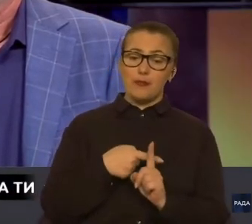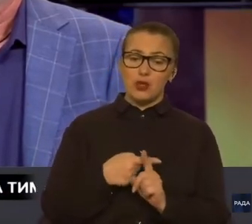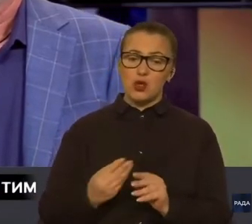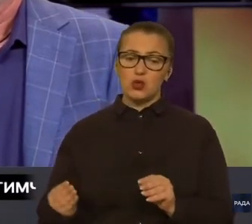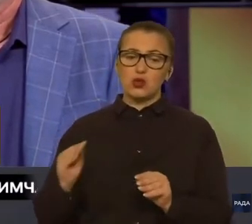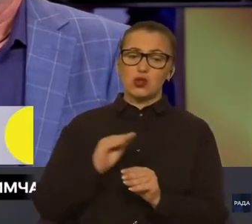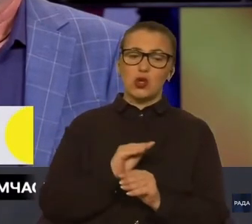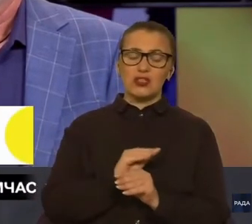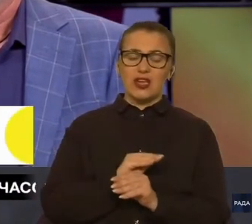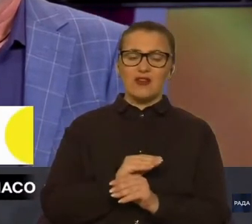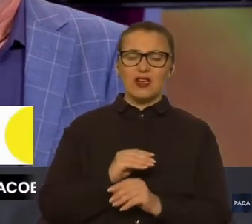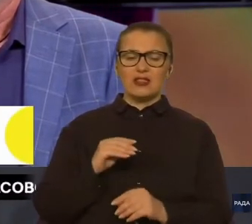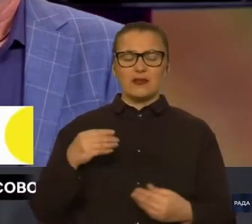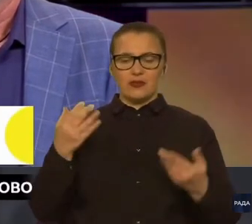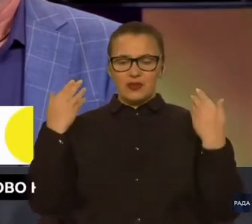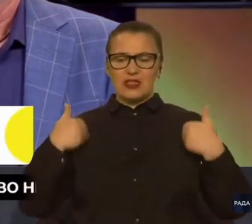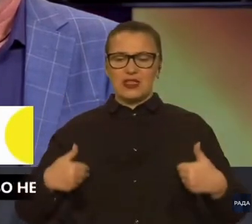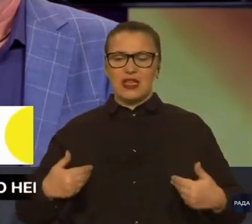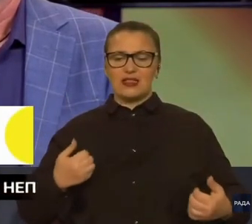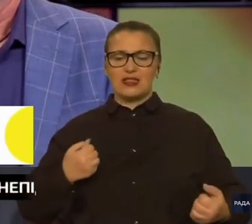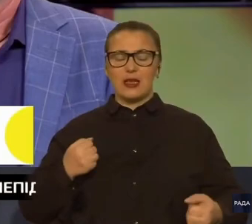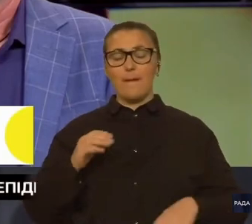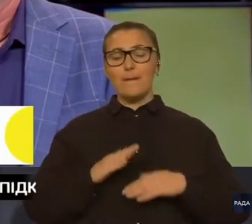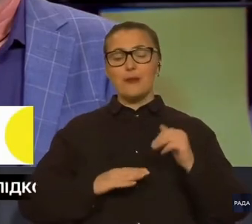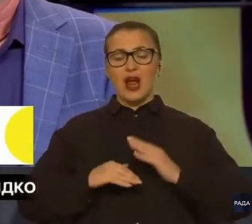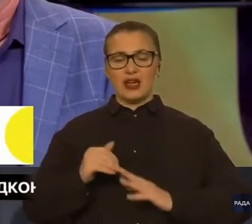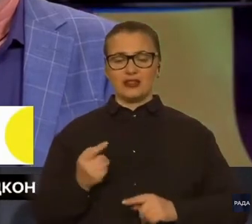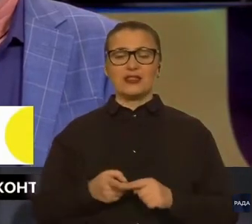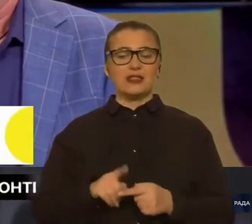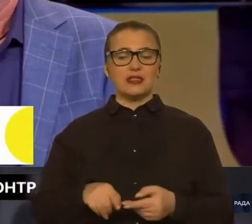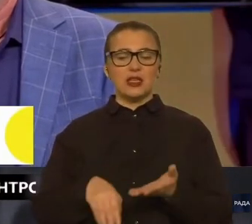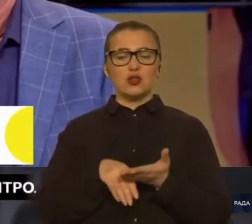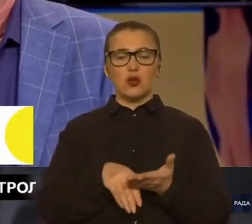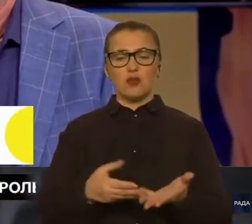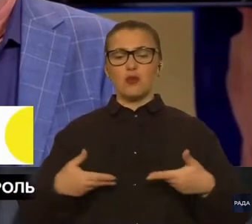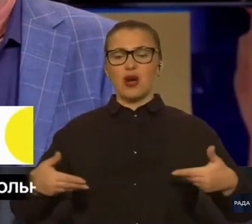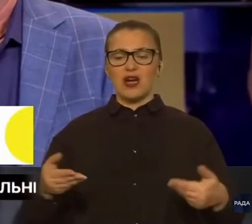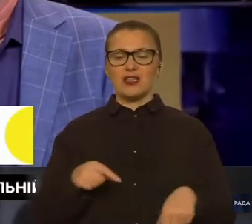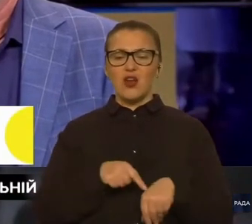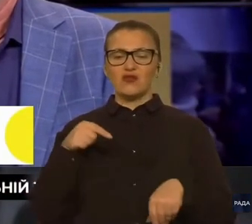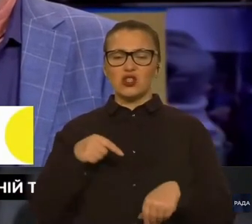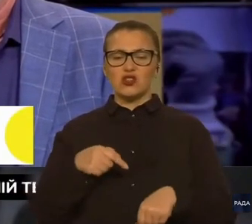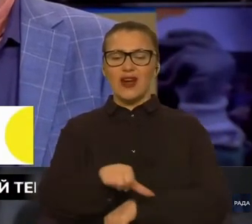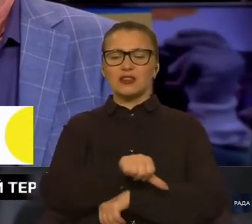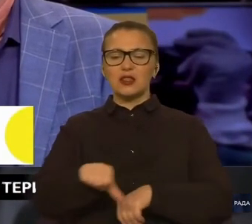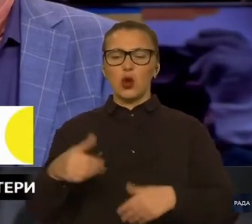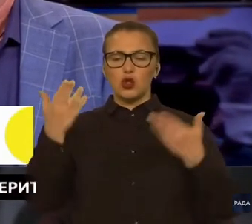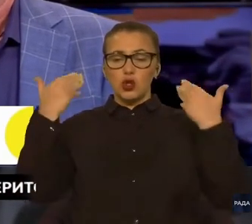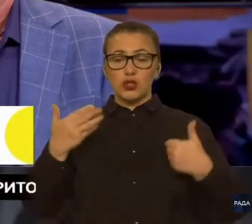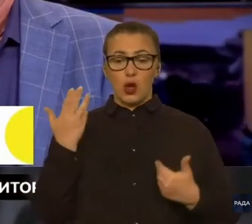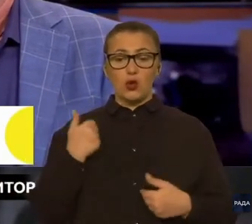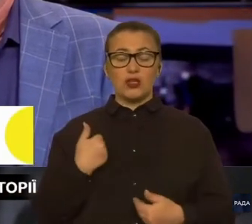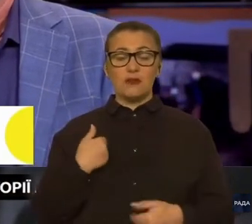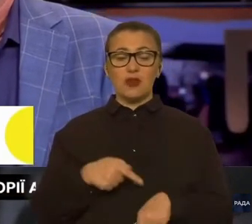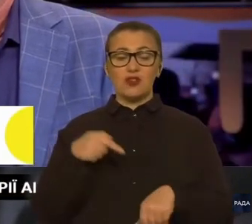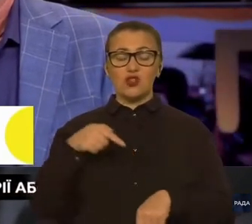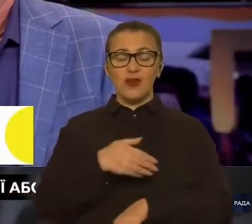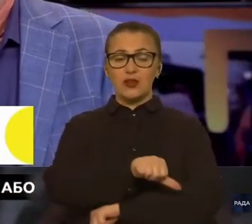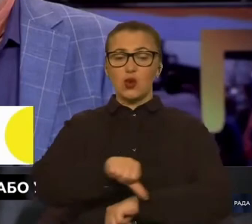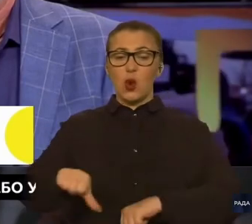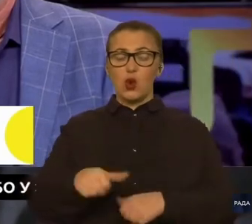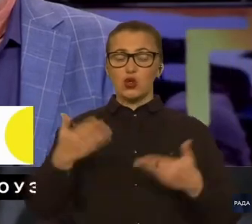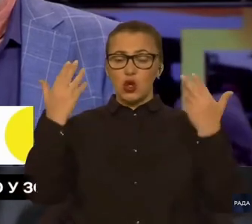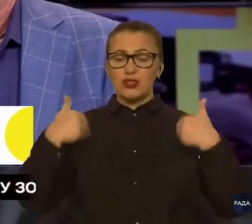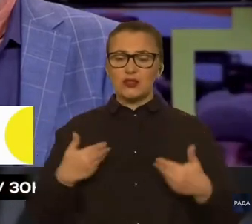тілесні практики. Для чого це потрібно? Тілесні практики допомагають нам відчувати кордони тіла. Коли ми відчуваємо кордони тіла, ми ніби